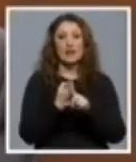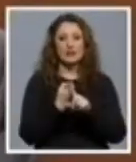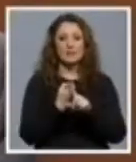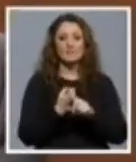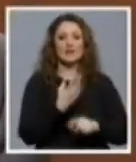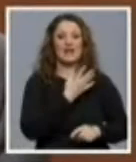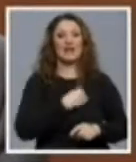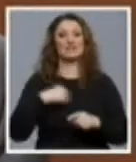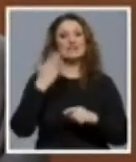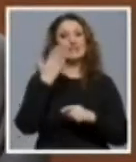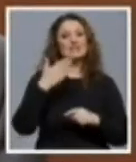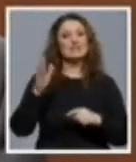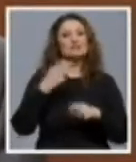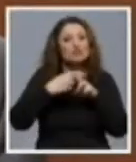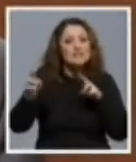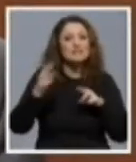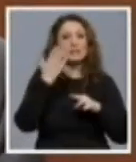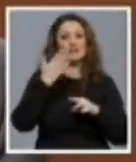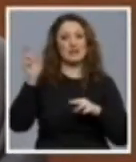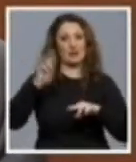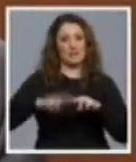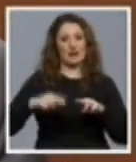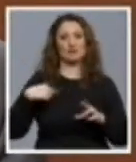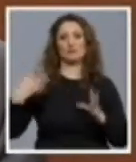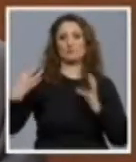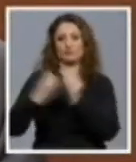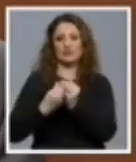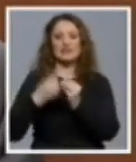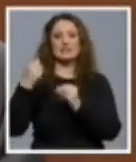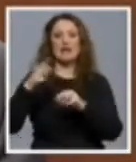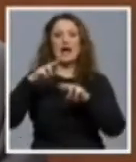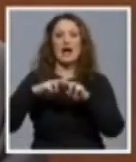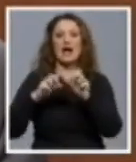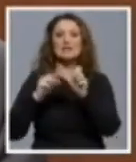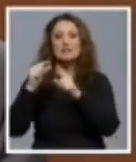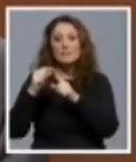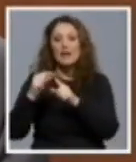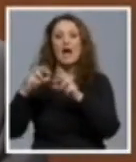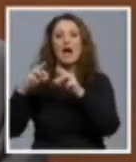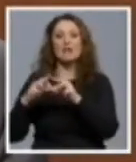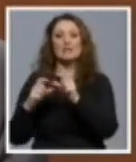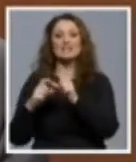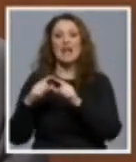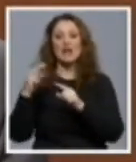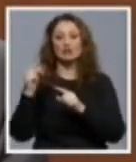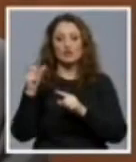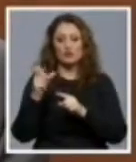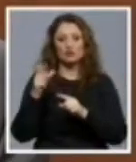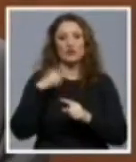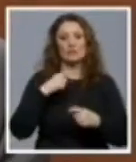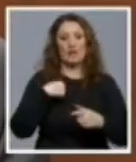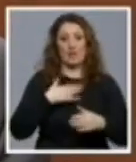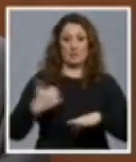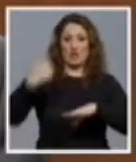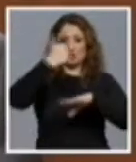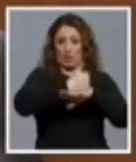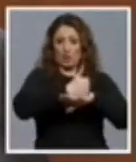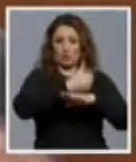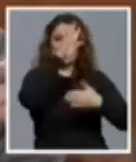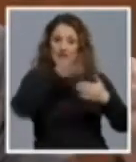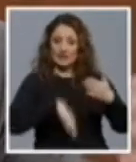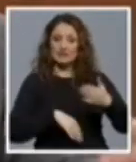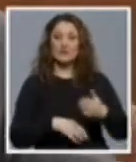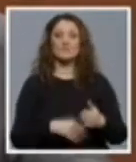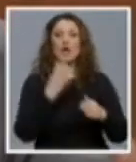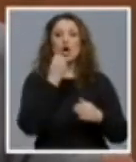čista stranka prava na izbor izlazi u koaliciji sa HSP dr. Ante Stačević. Ano steljca svih naših lista je gospođa Ruža Tomašić. Prvi